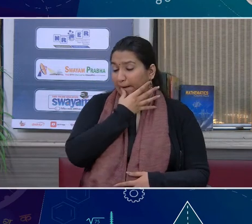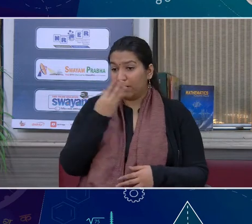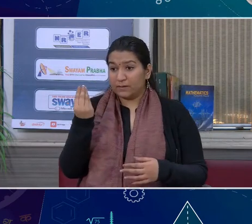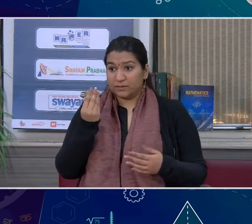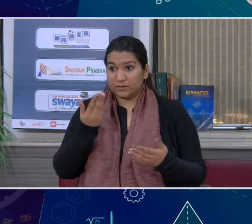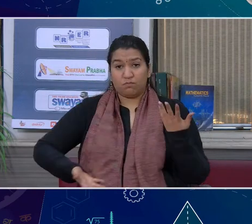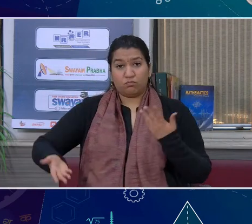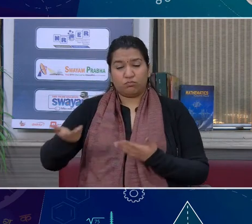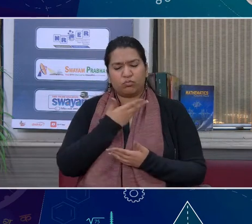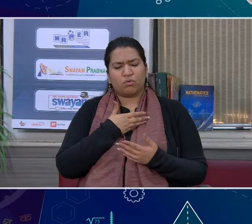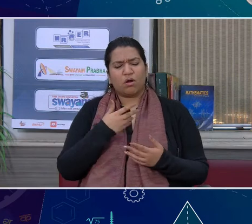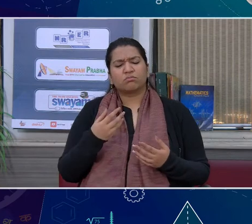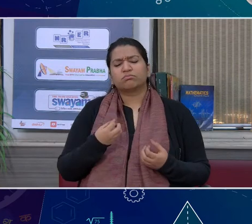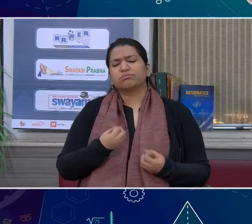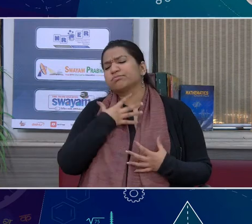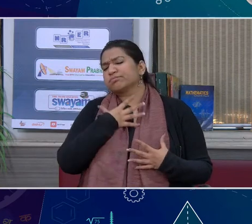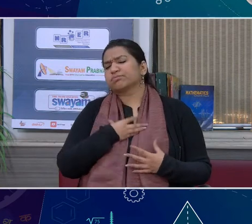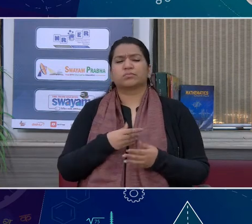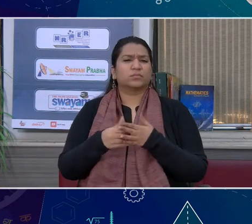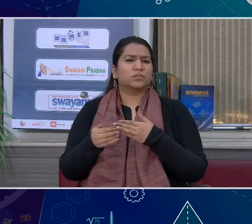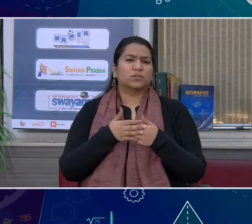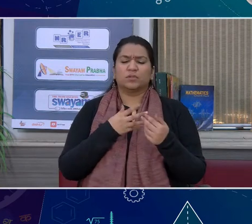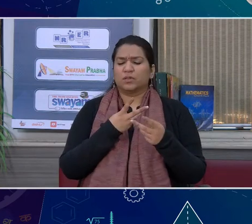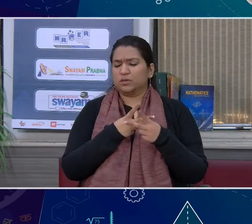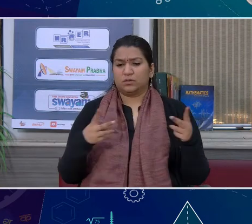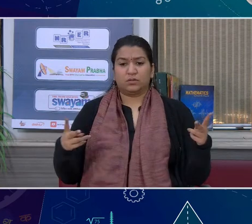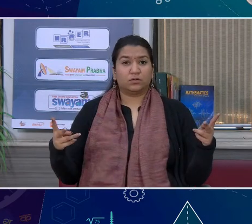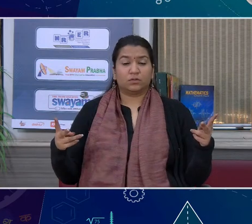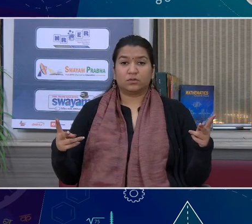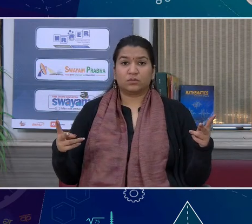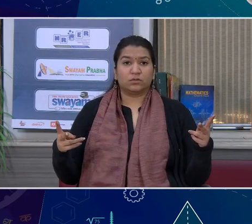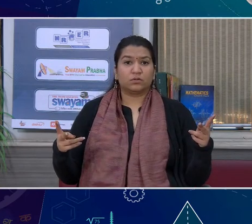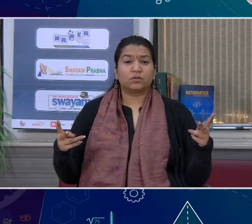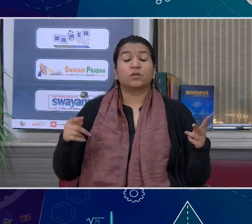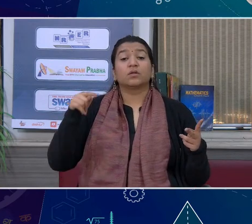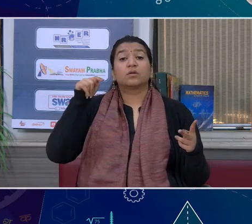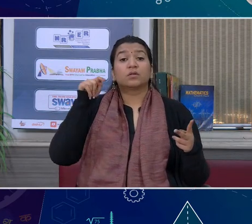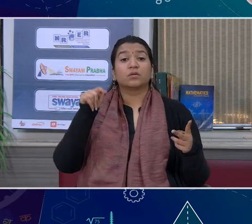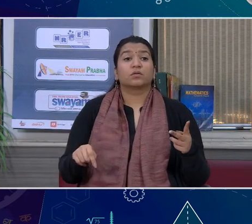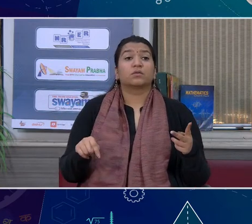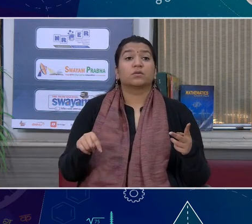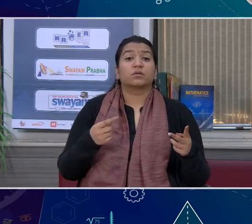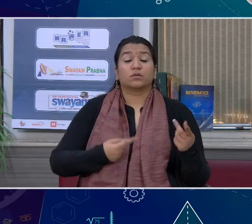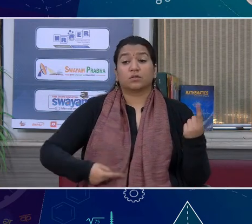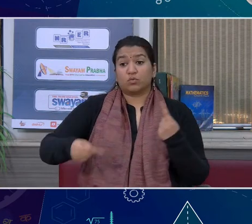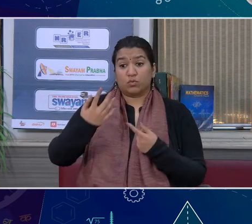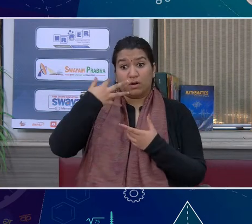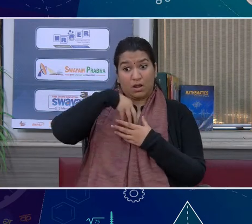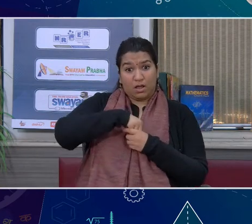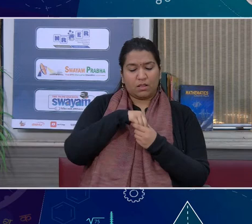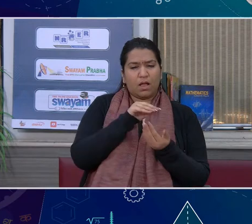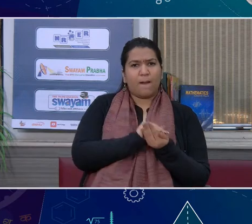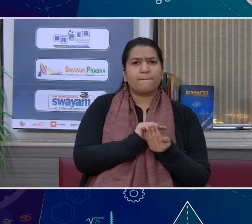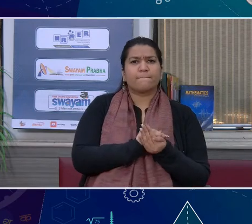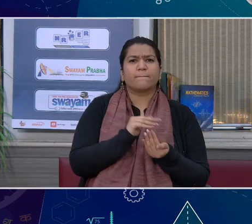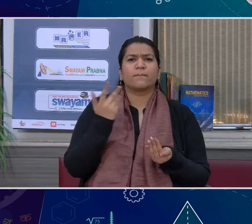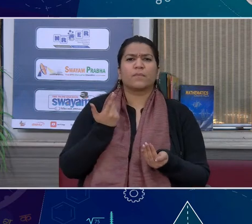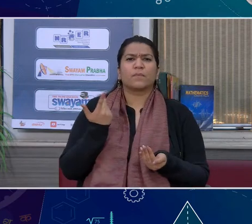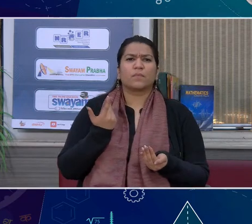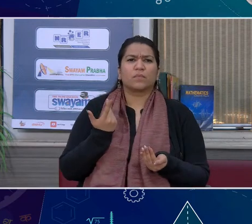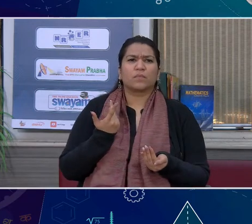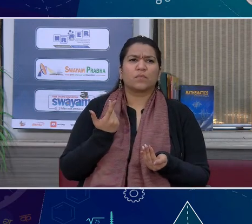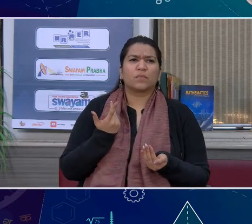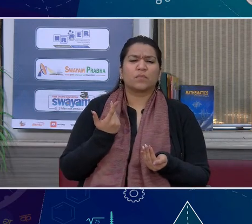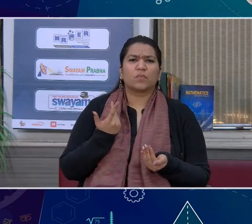अपने सपनों में जितना मर्जी और दूसरों के सामने अपने आपको जैसे मर्जी परस्तुत करें उसके खुद के अंदर कहीं न कहीं किसी